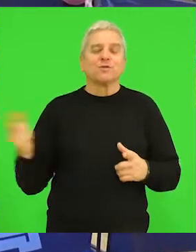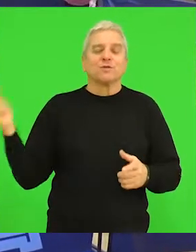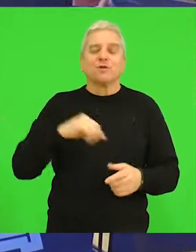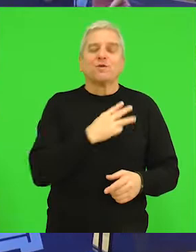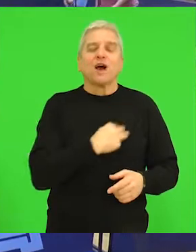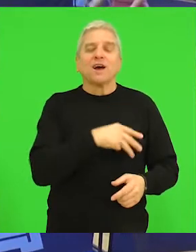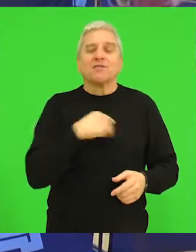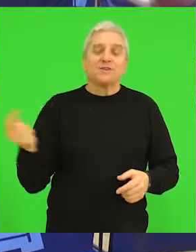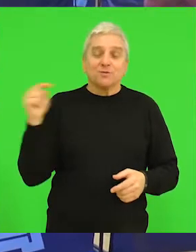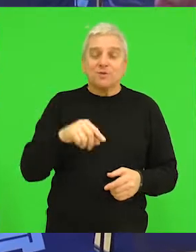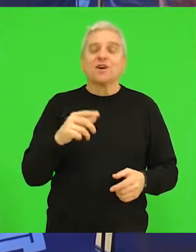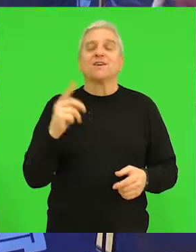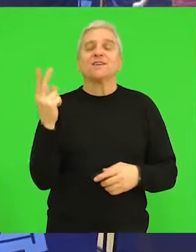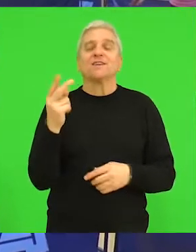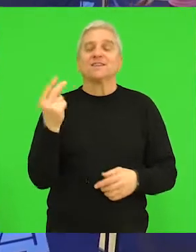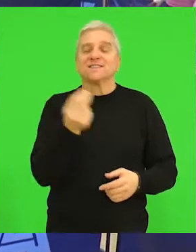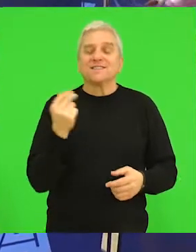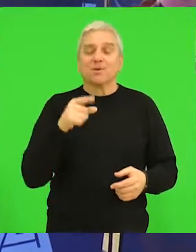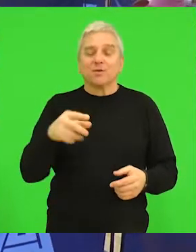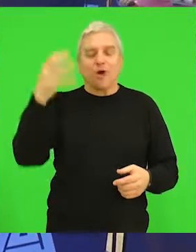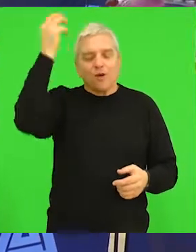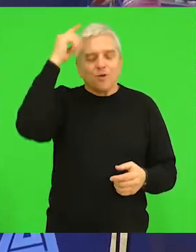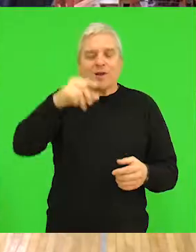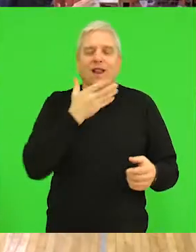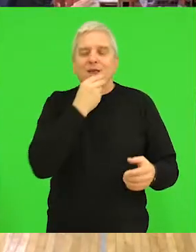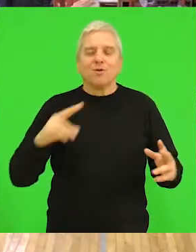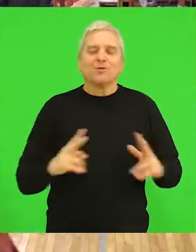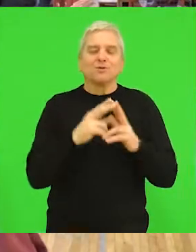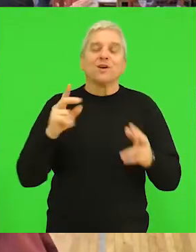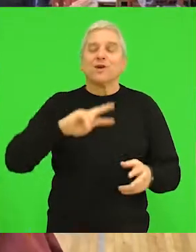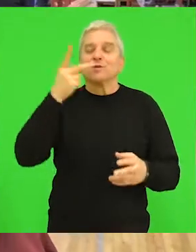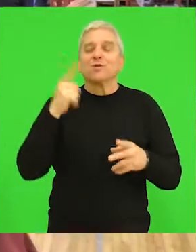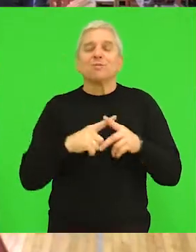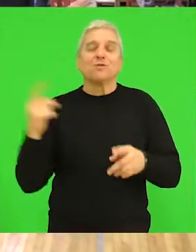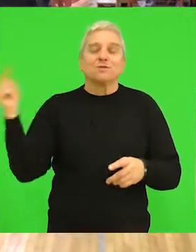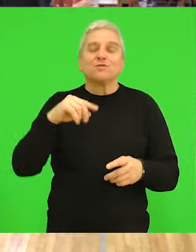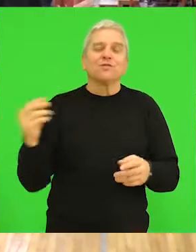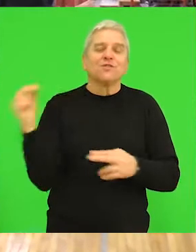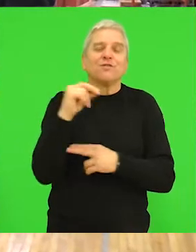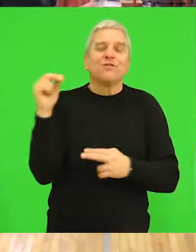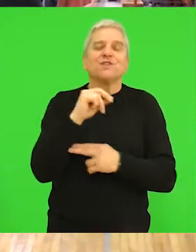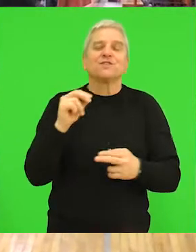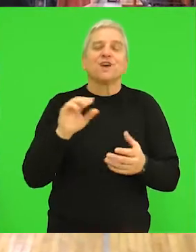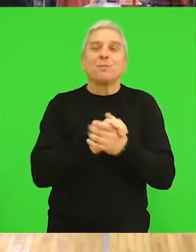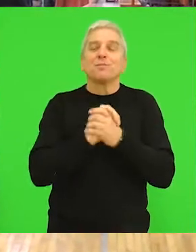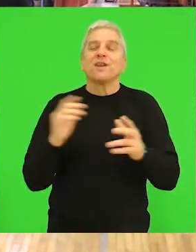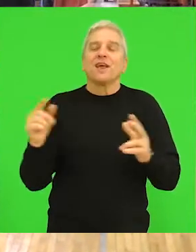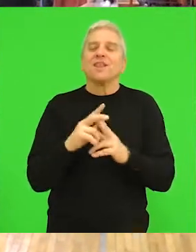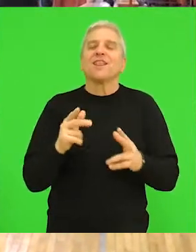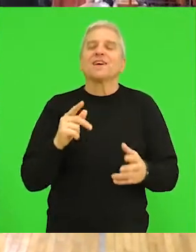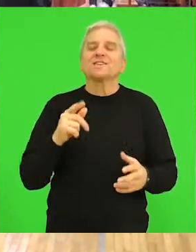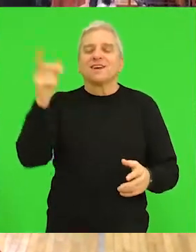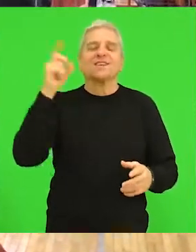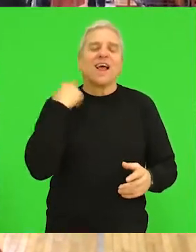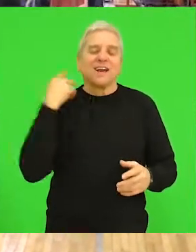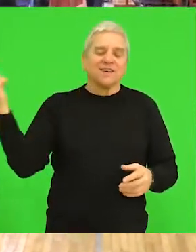obišao Hrvatsku i Srbiju a ovaj turnir je kruna druženja idući put ću dođu sa mnogo više prijatelja iz Zirske prvi put sam u